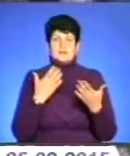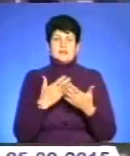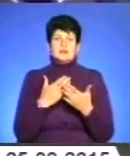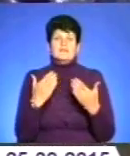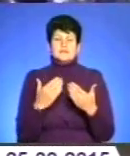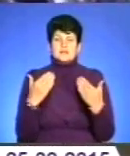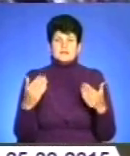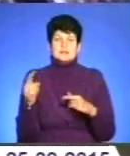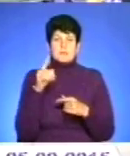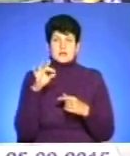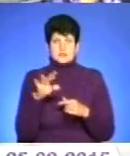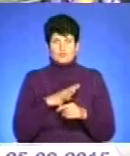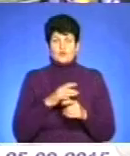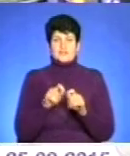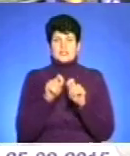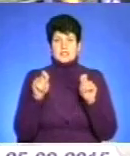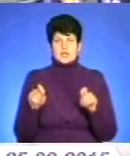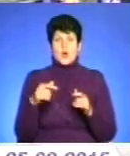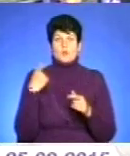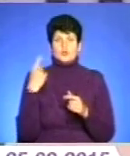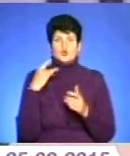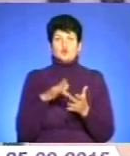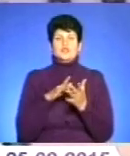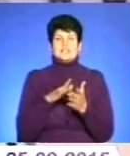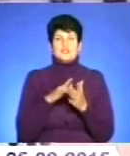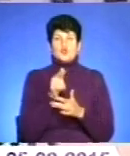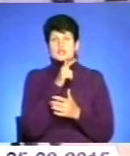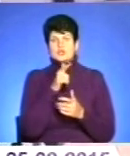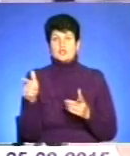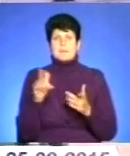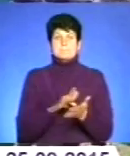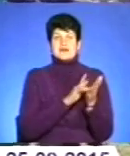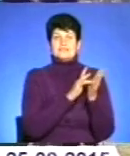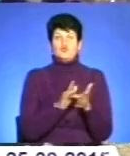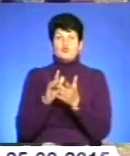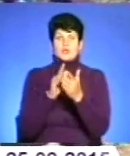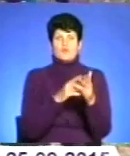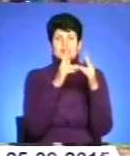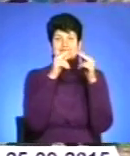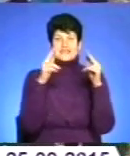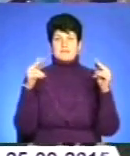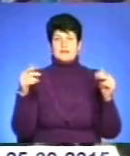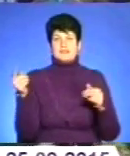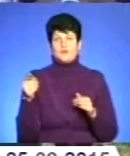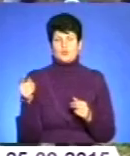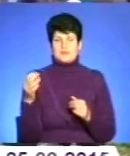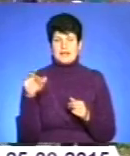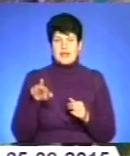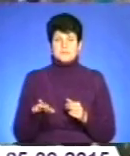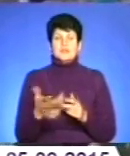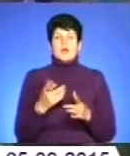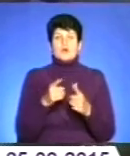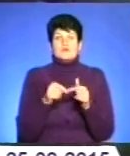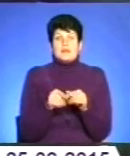відбулося відкриття обласного туристичного сезону «Мандруємо замками Тернопілля». Організували прес-тури для представників ЗМІ,